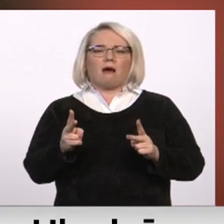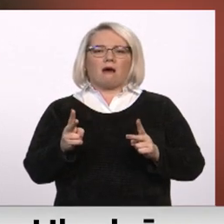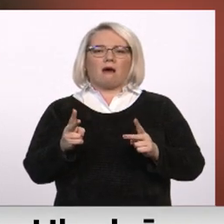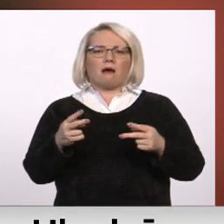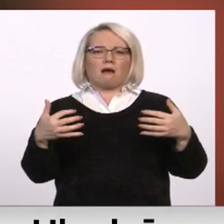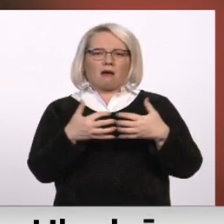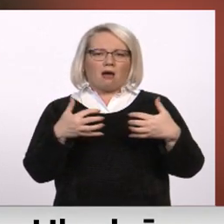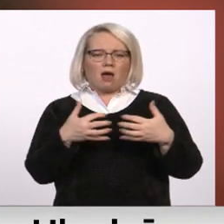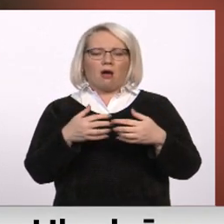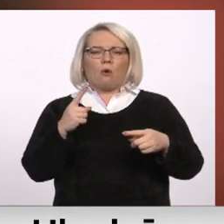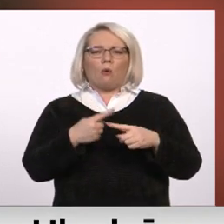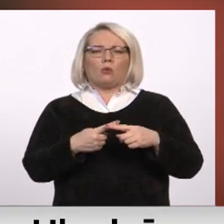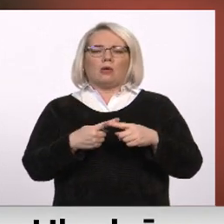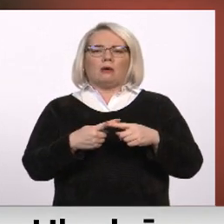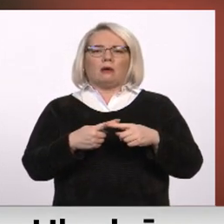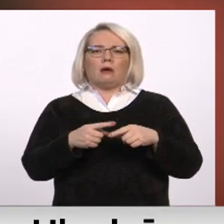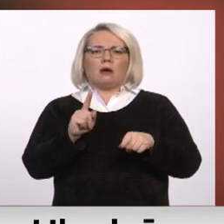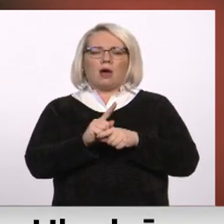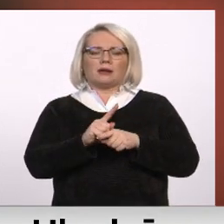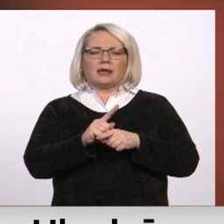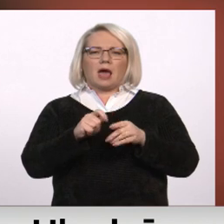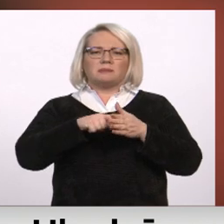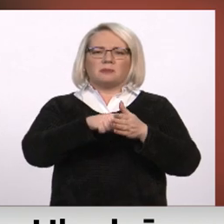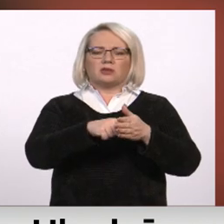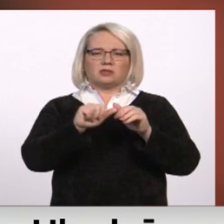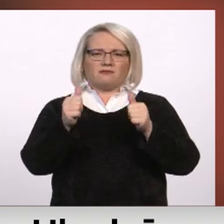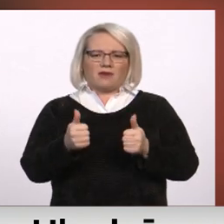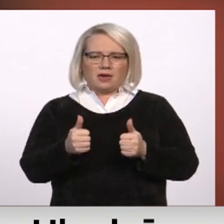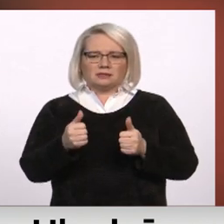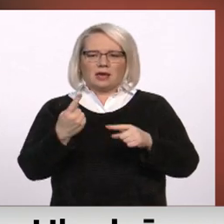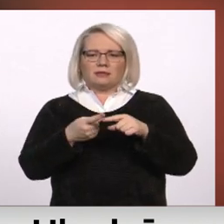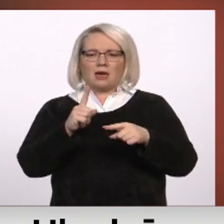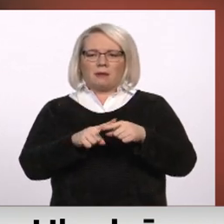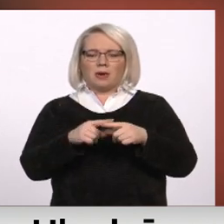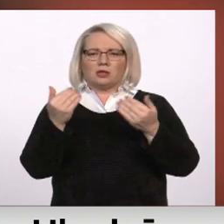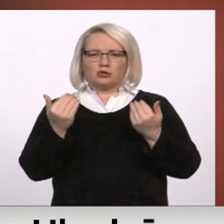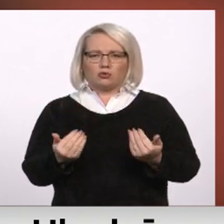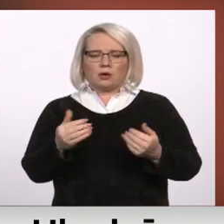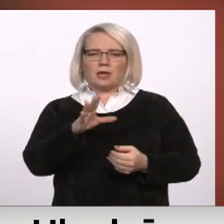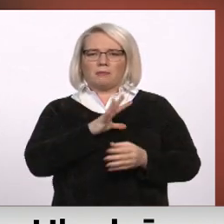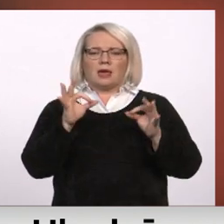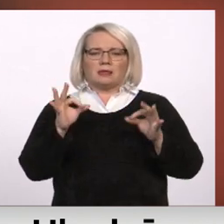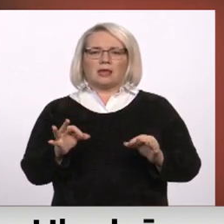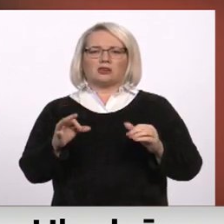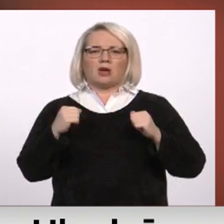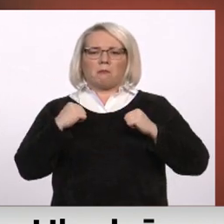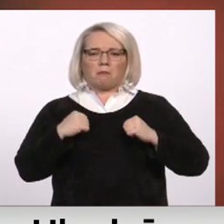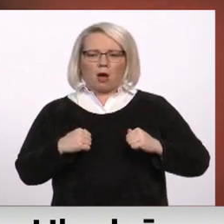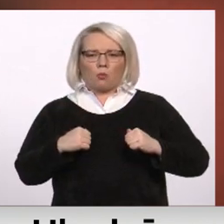ierotas un arī kā politiskās apspiešanas instruments. Tādēļ es šodien biju pat tiešām pagodināt,